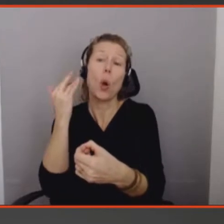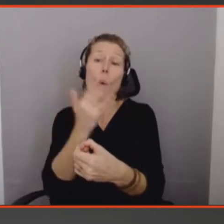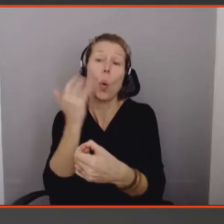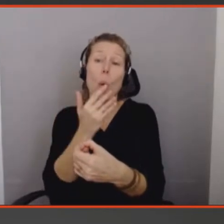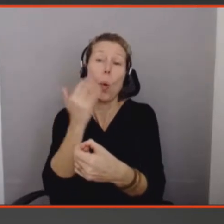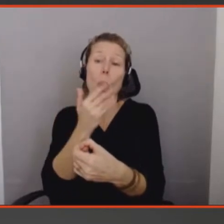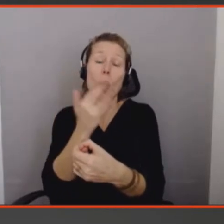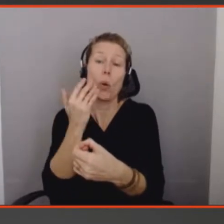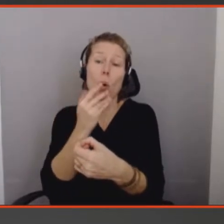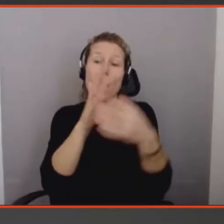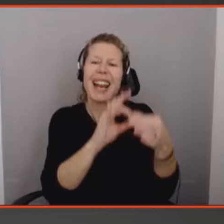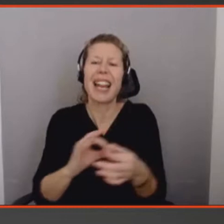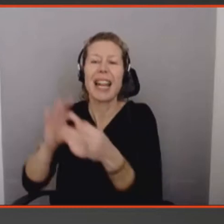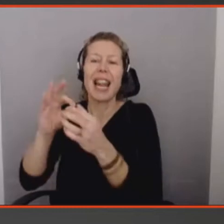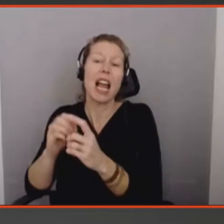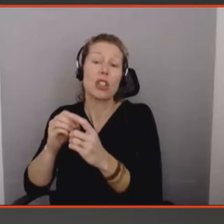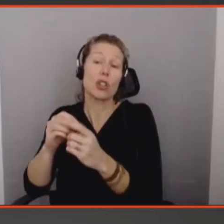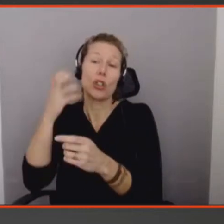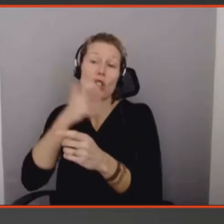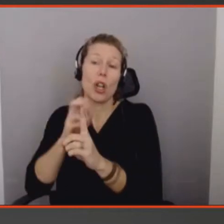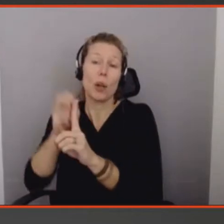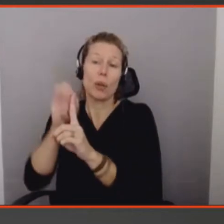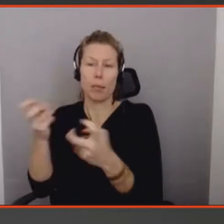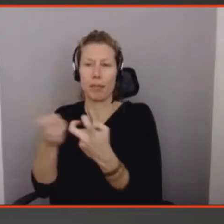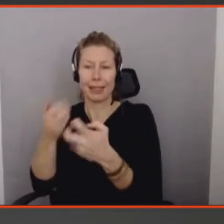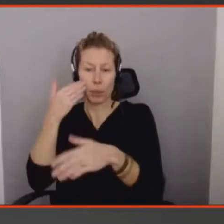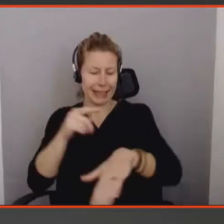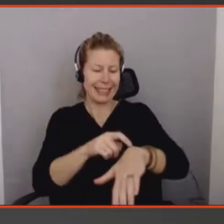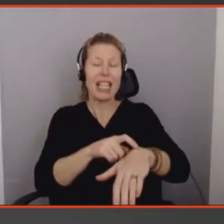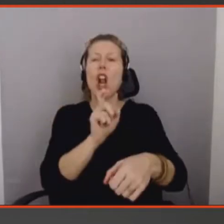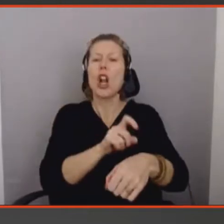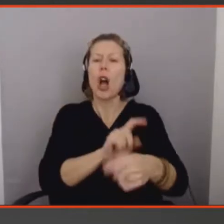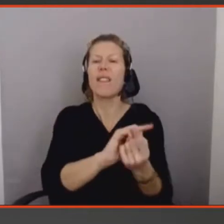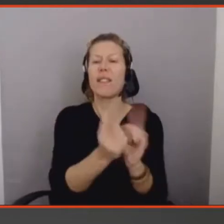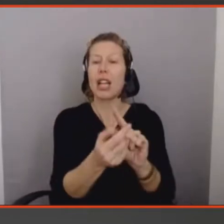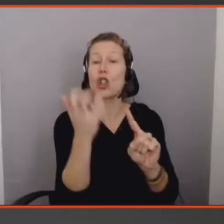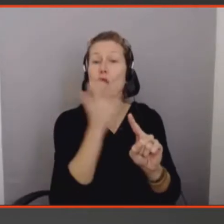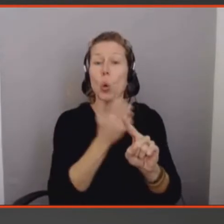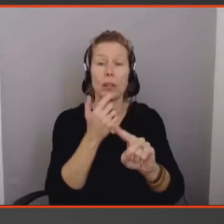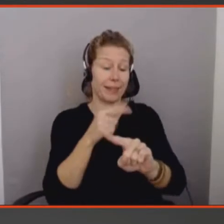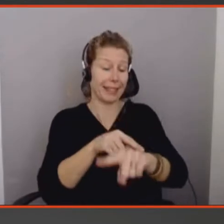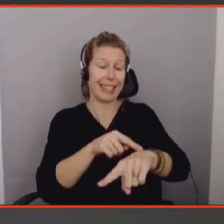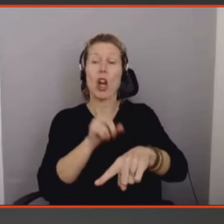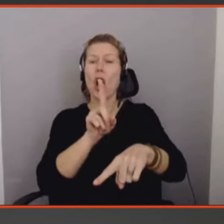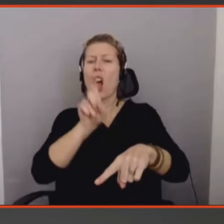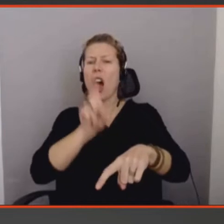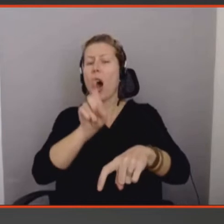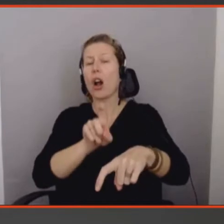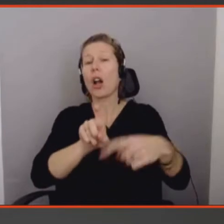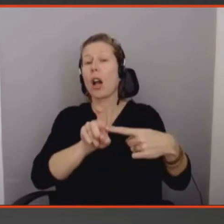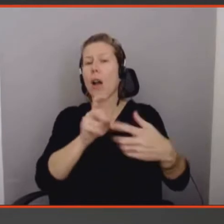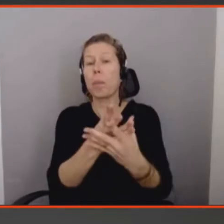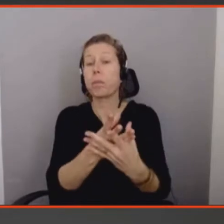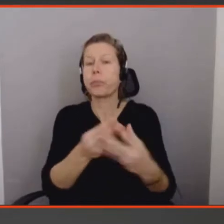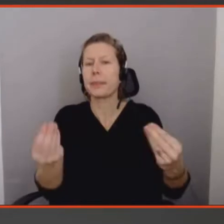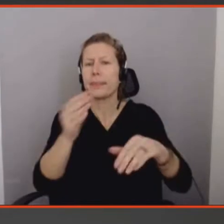disparaître. Donc, elle passera de noir à transparent. Transparent qui va permettre au capteur de lumière qui est à l'intérieur de détecter que vous avez frotté